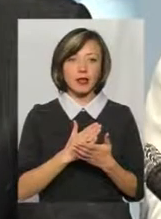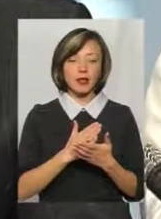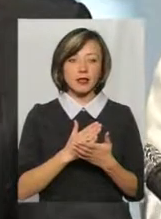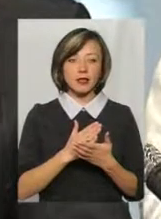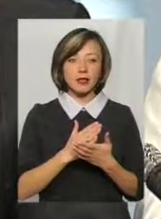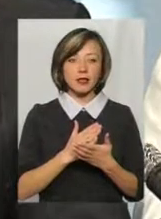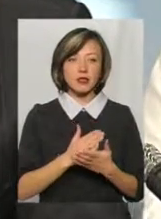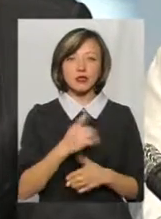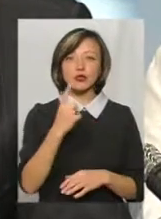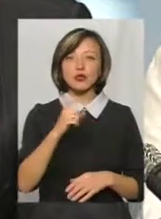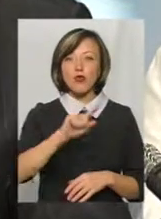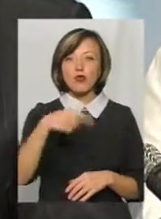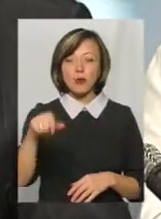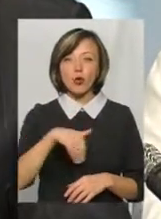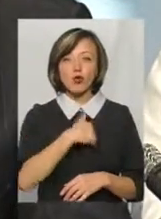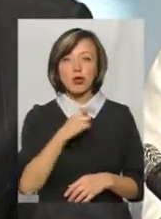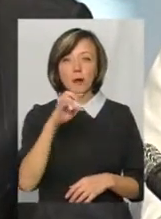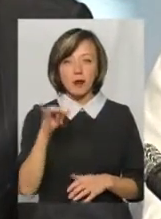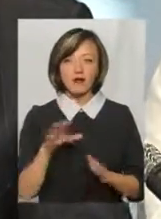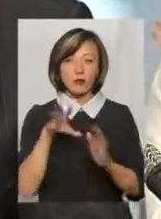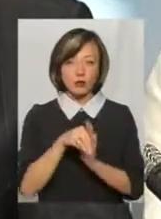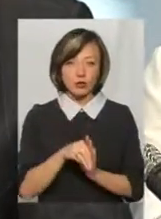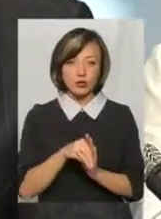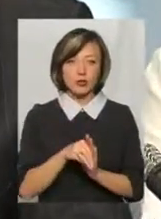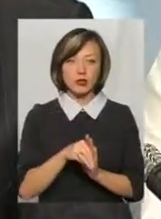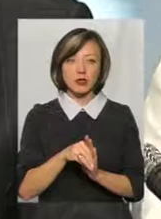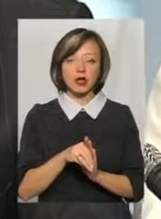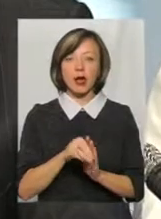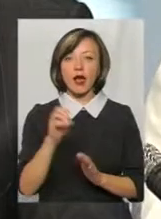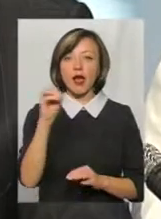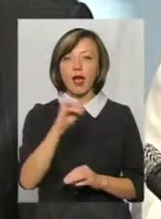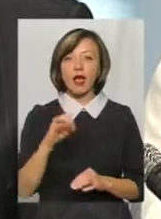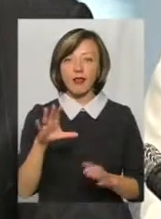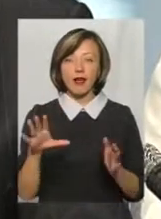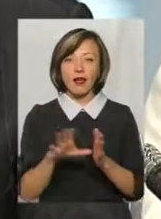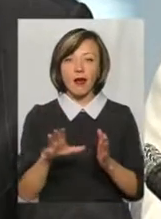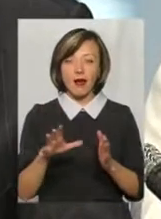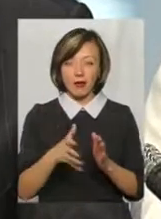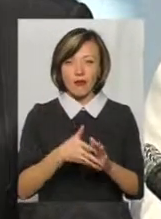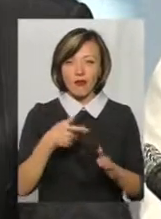вимог, які би я хотіла, і в тому числі, от ми тут є декларування, згадували святе.